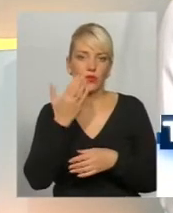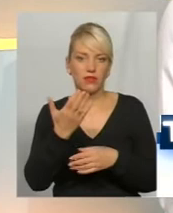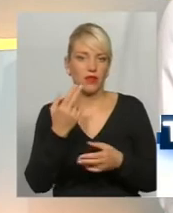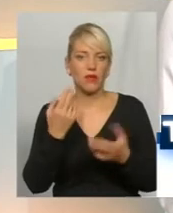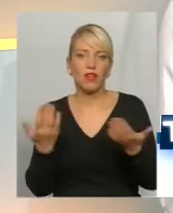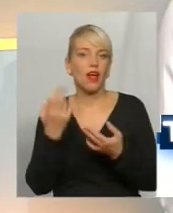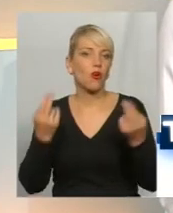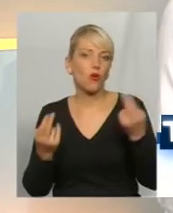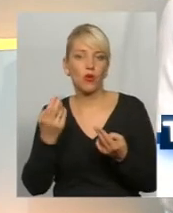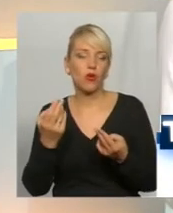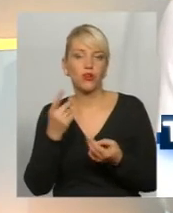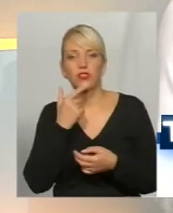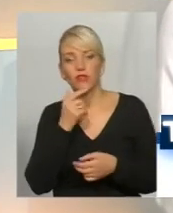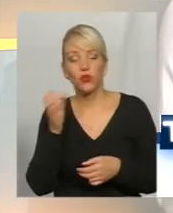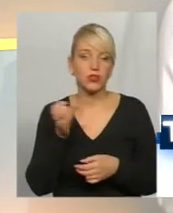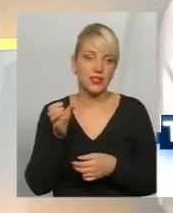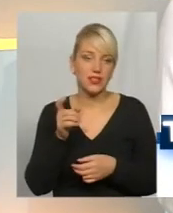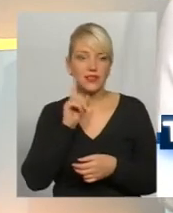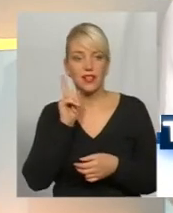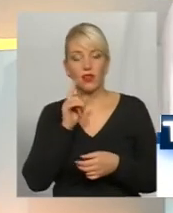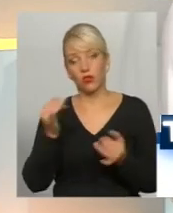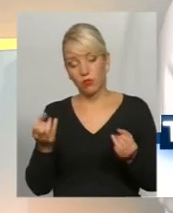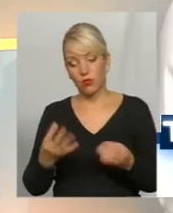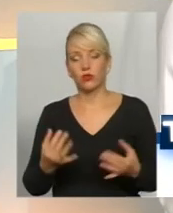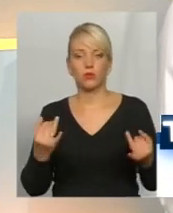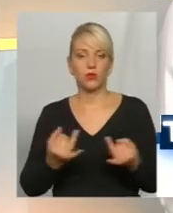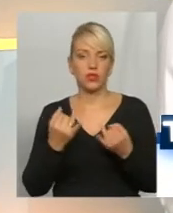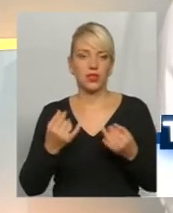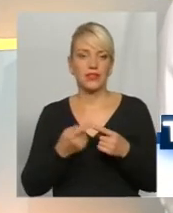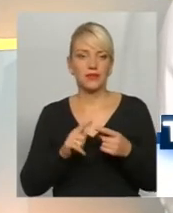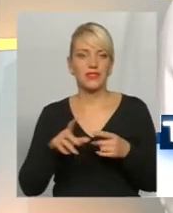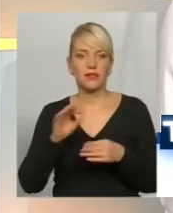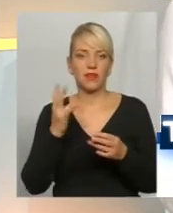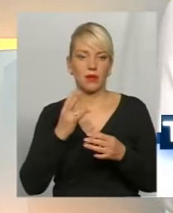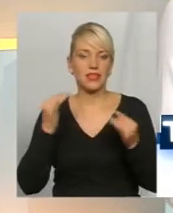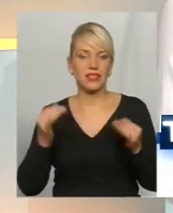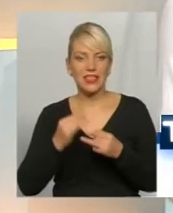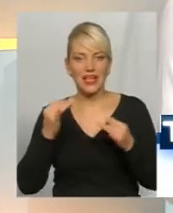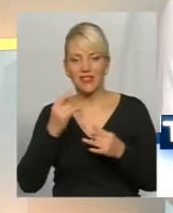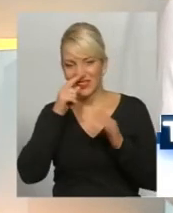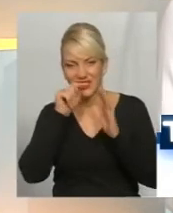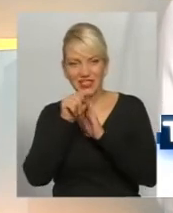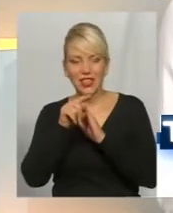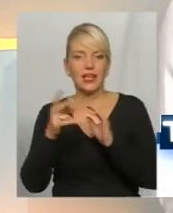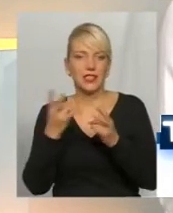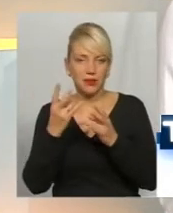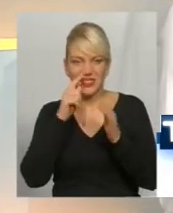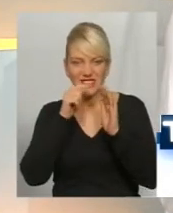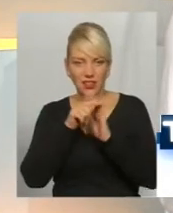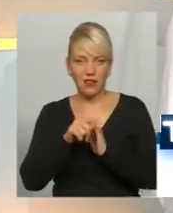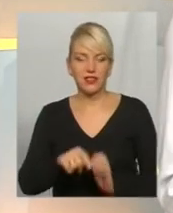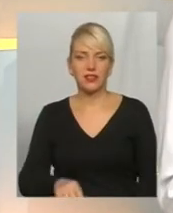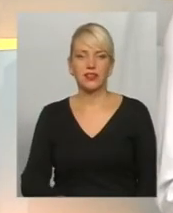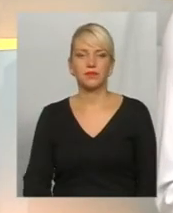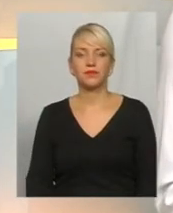Червоного, зеленого, синього. І про це поцікавитись. Треба просто цікавитись. Ми ж вам в тому віці треба цікавитись. Це ми